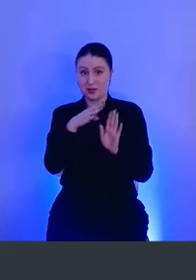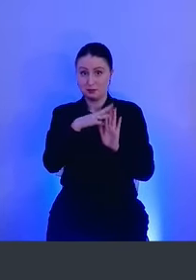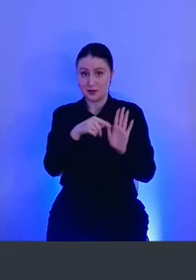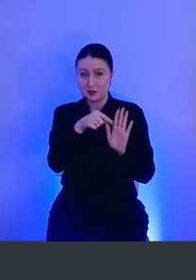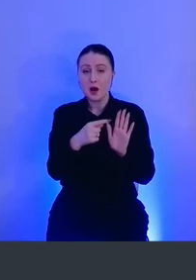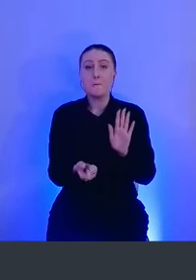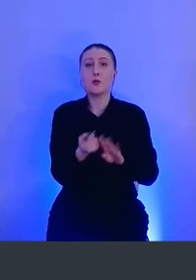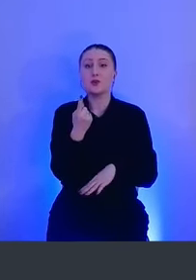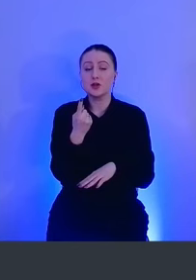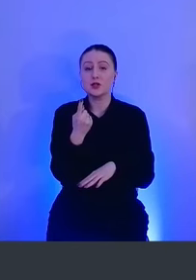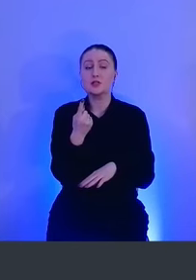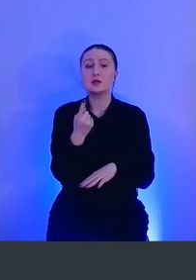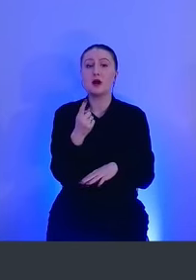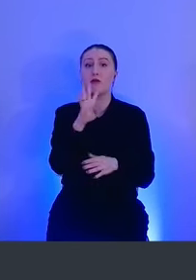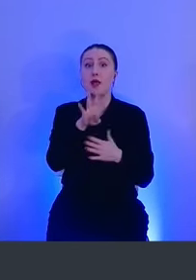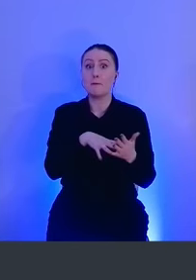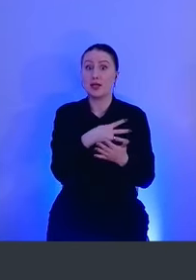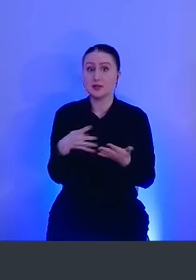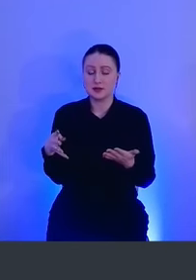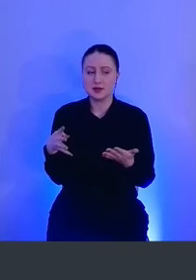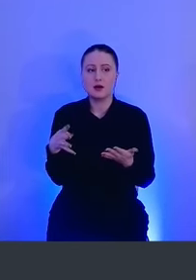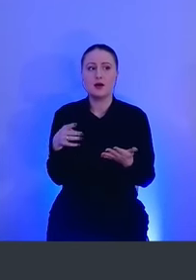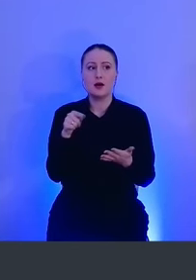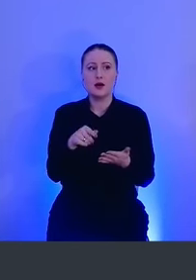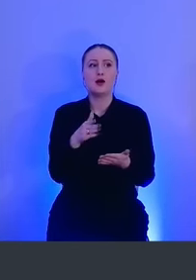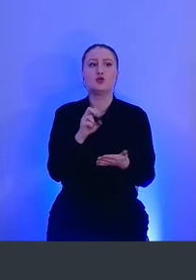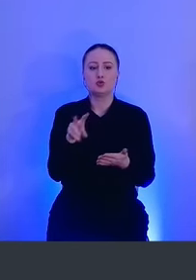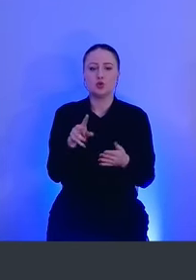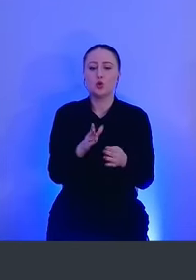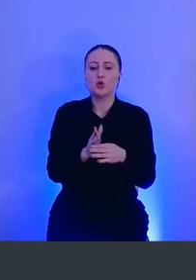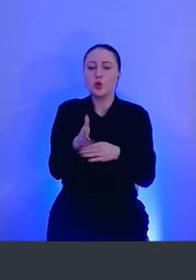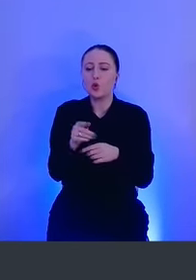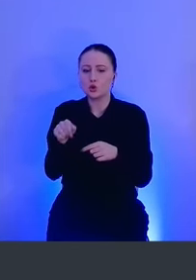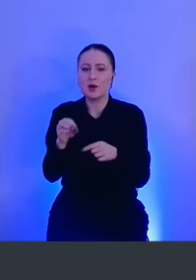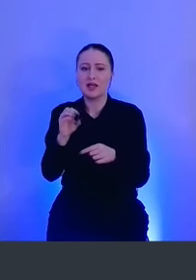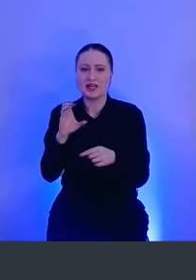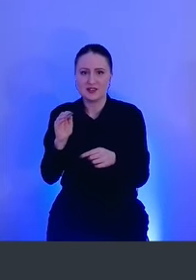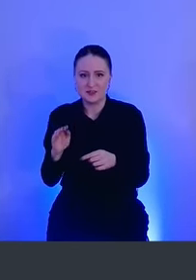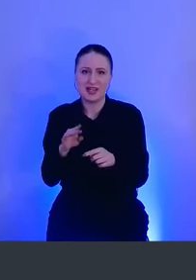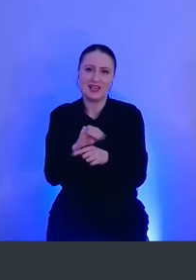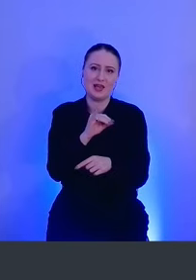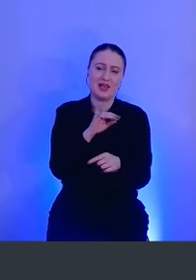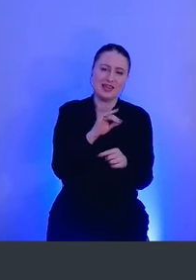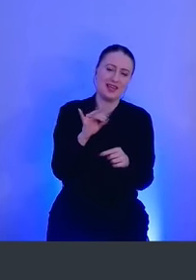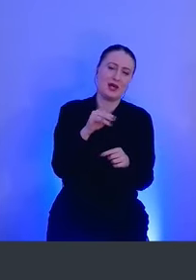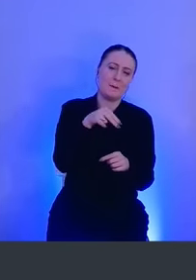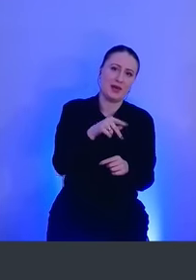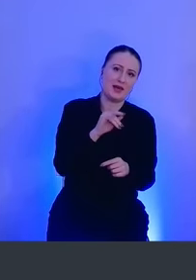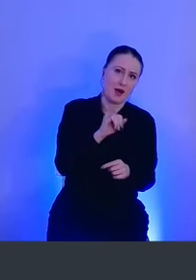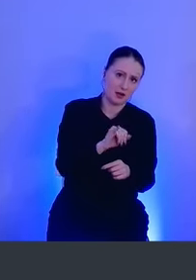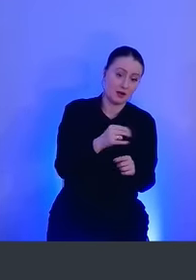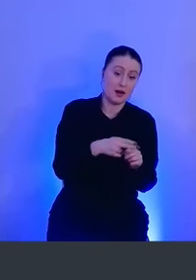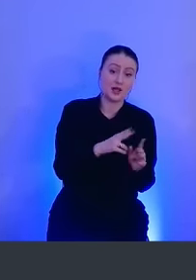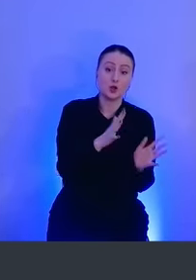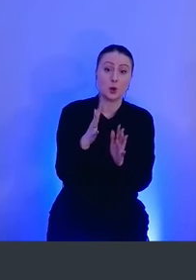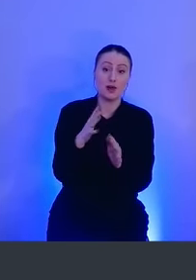таблица, которая имеет доступ к тому самому ESF API. То есть это событие